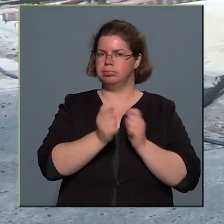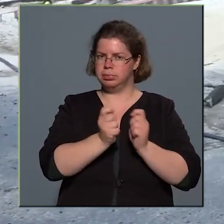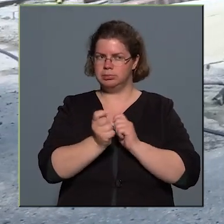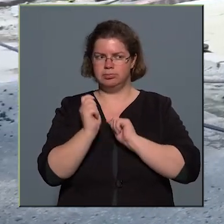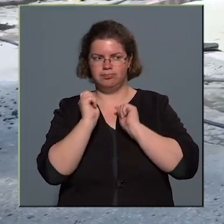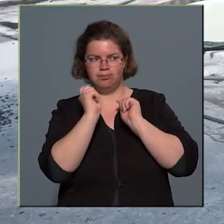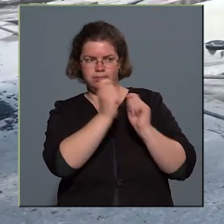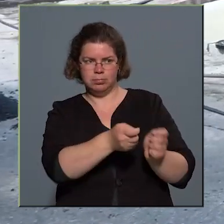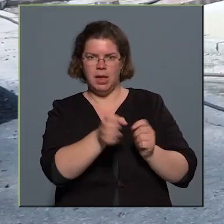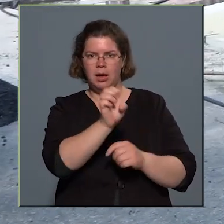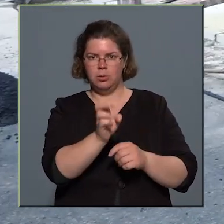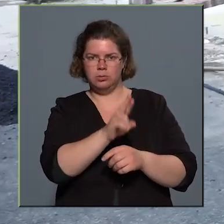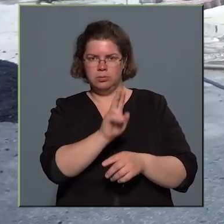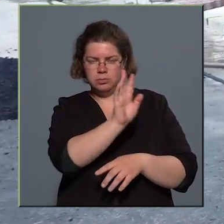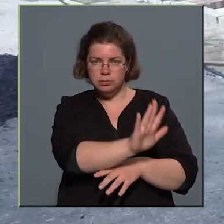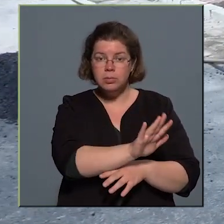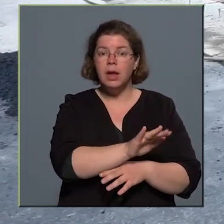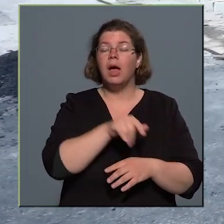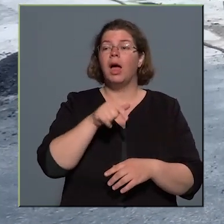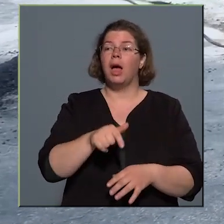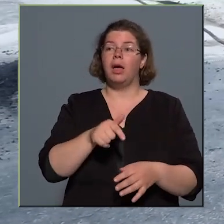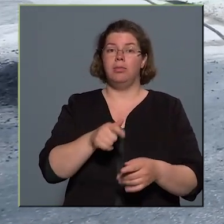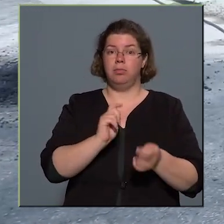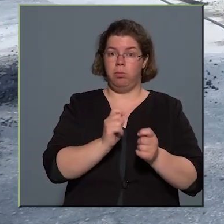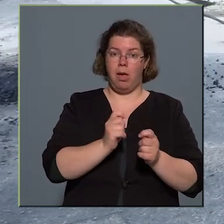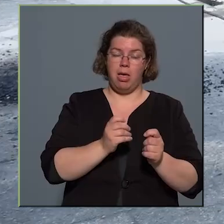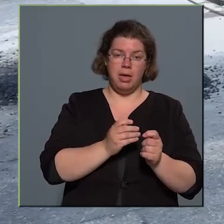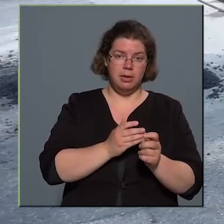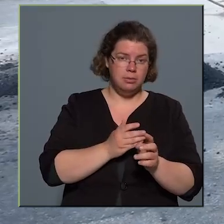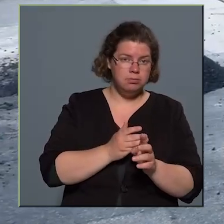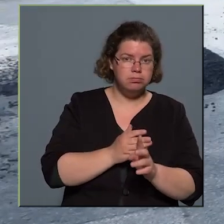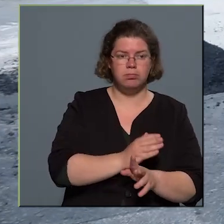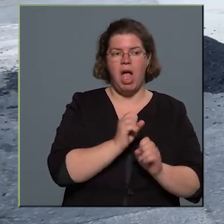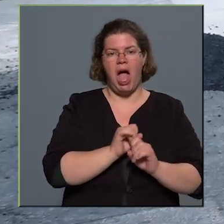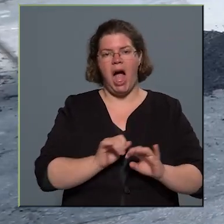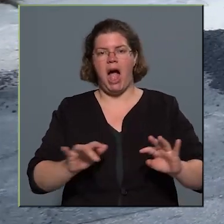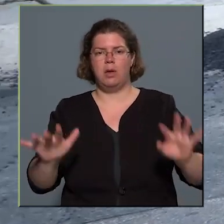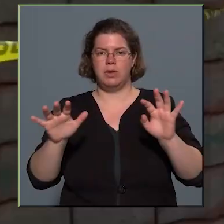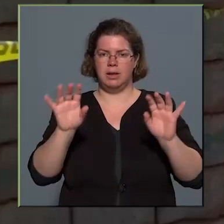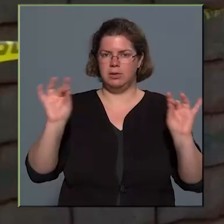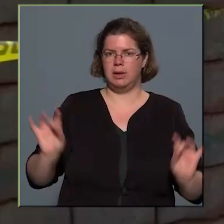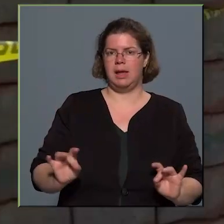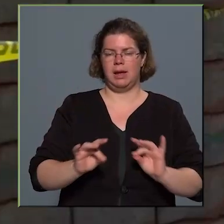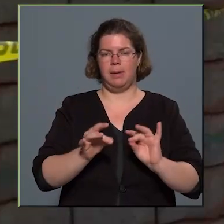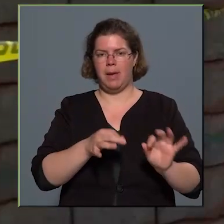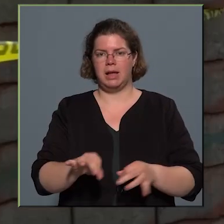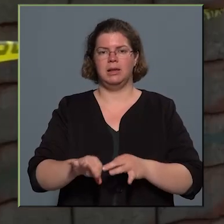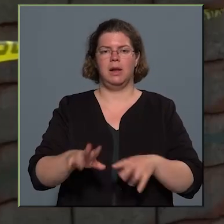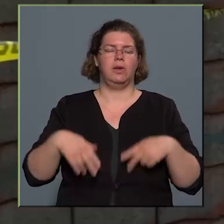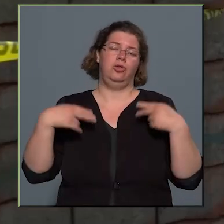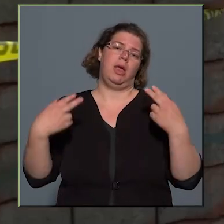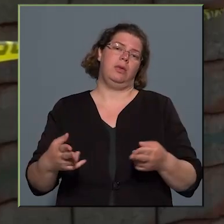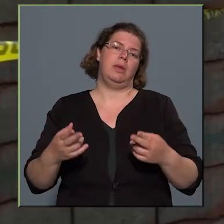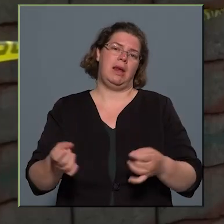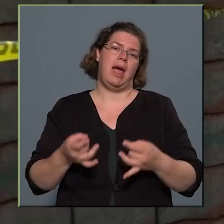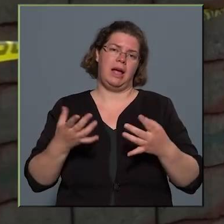-Magyarország Operatív Program keretében. Történt maga a pályázás, a hálózati térképeknek az elkészítése, majd ezt követően